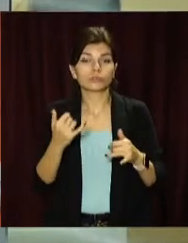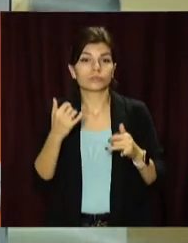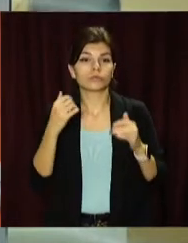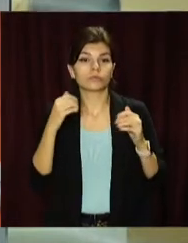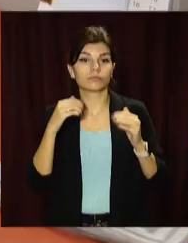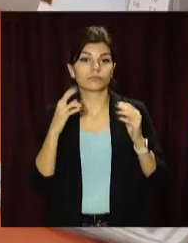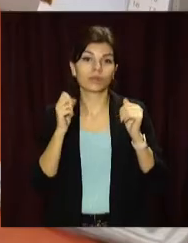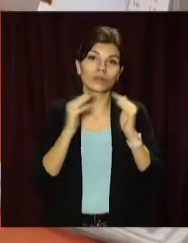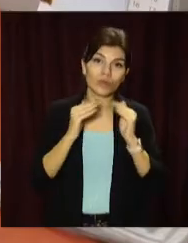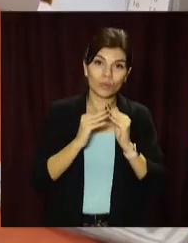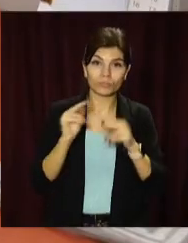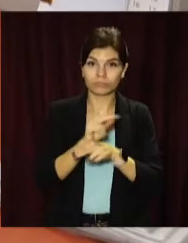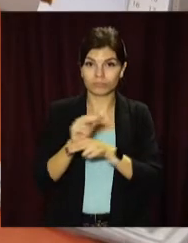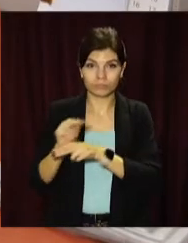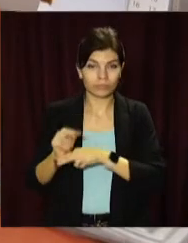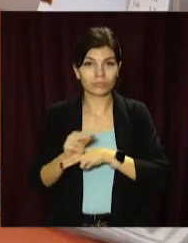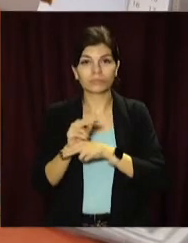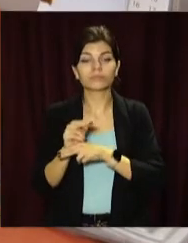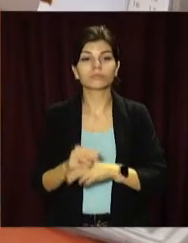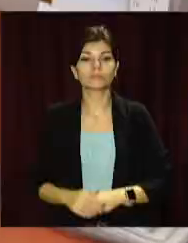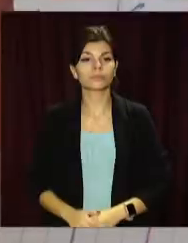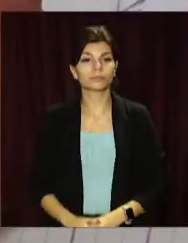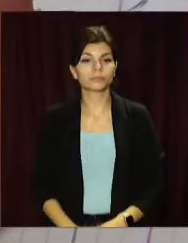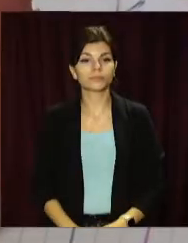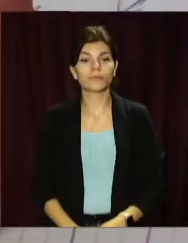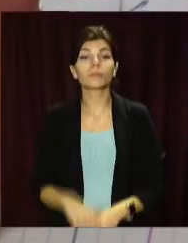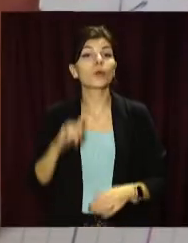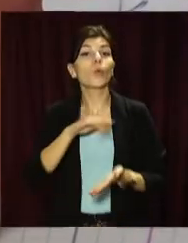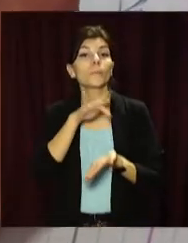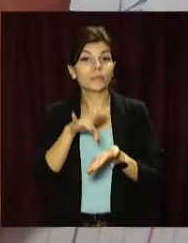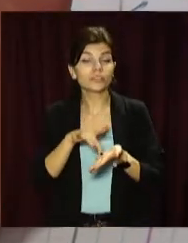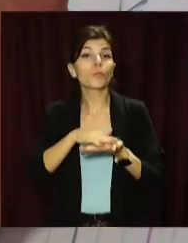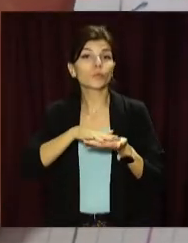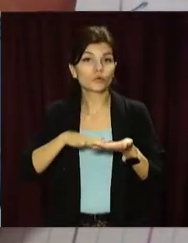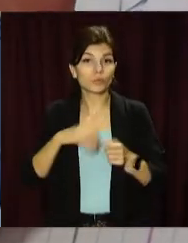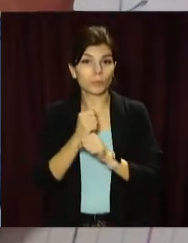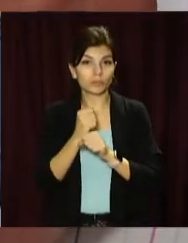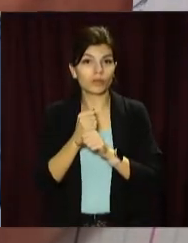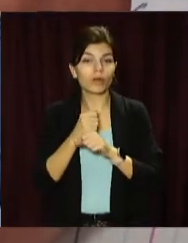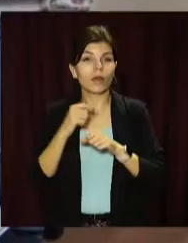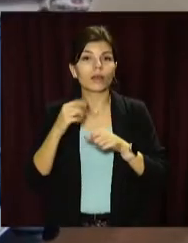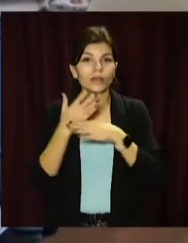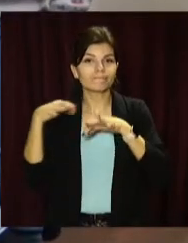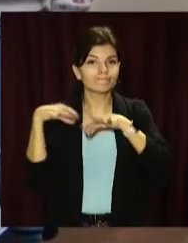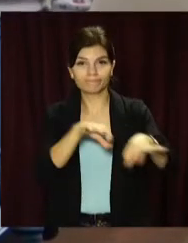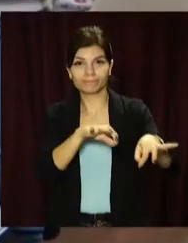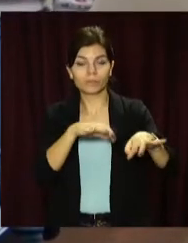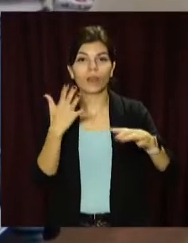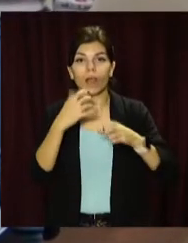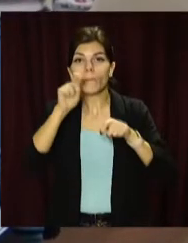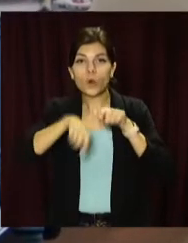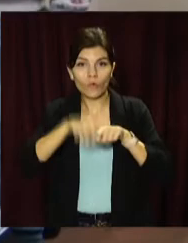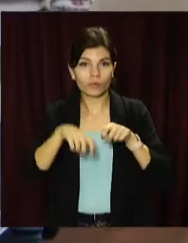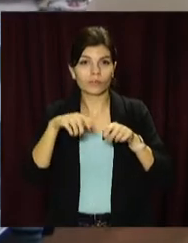лікується амбулаторно. Про це повідомили у профільному департаменті міськради. У місті продовжує працювати мобільна бригада,